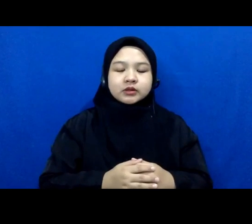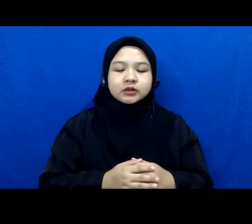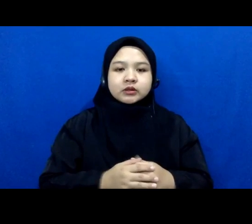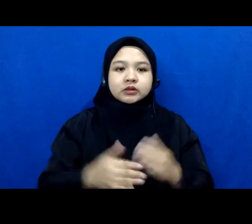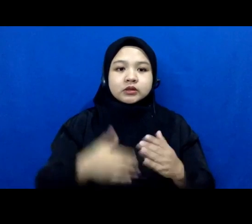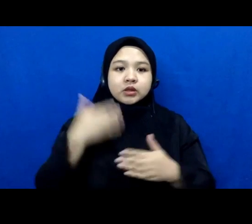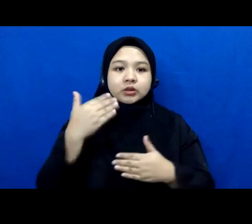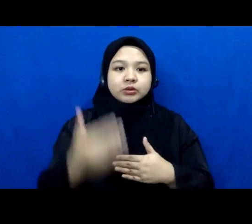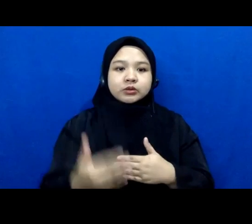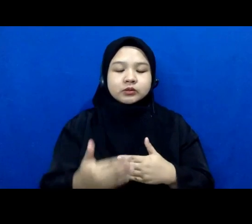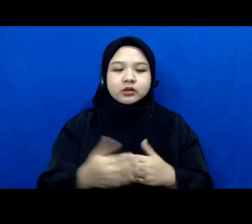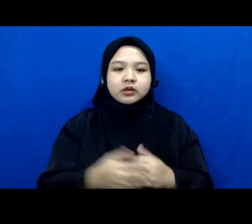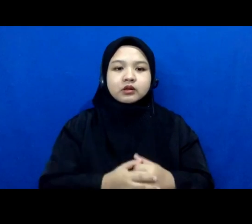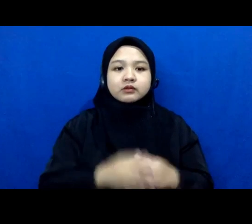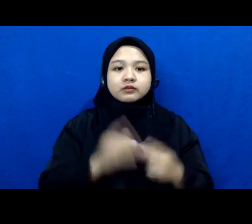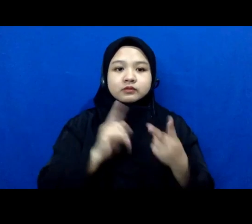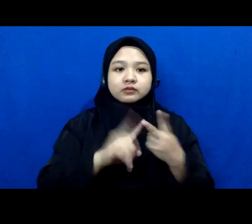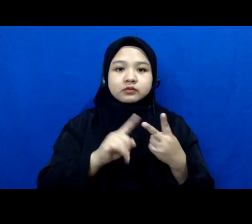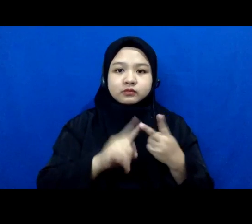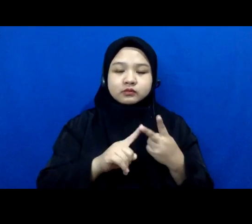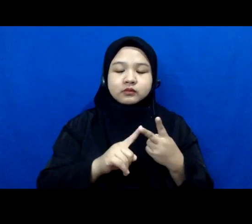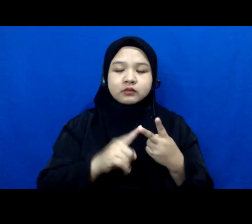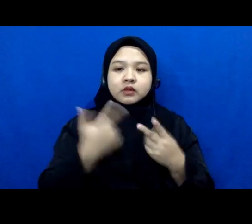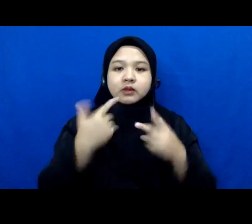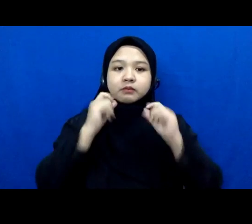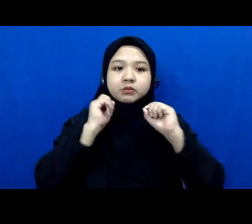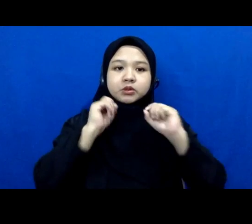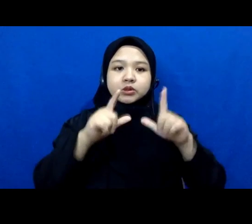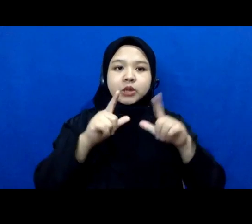yang kedua nanggapin dari